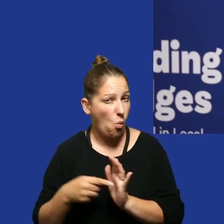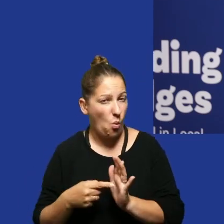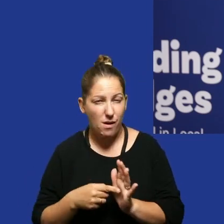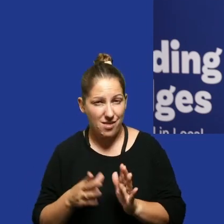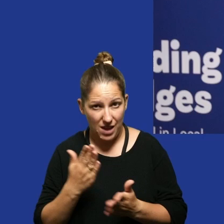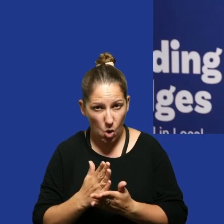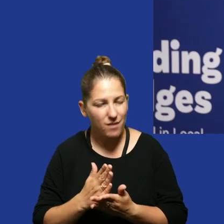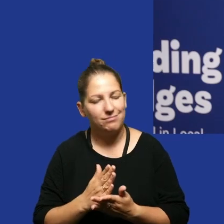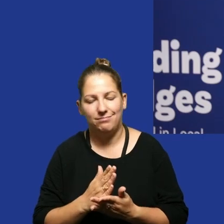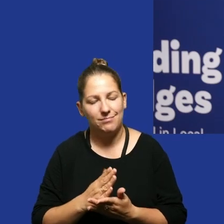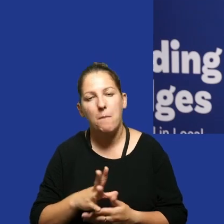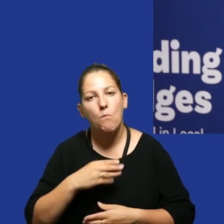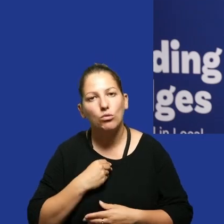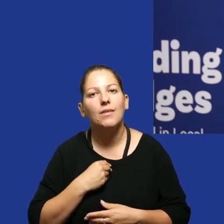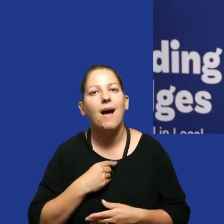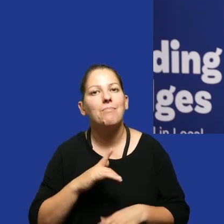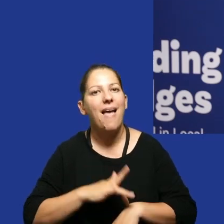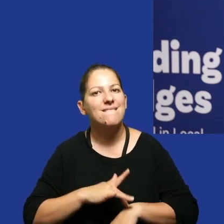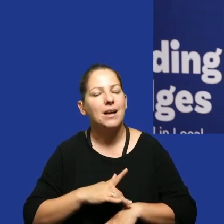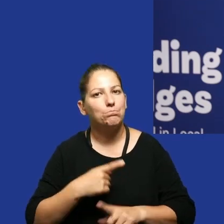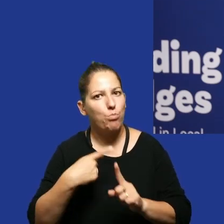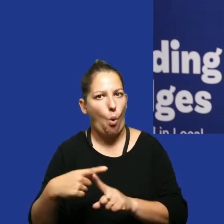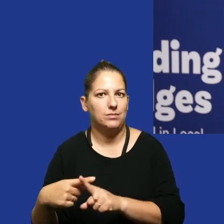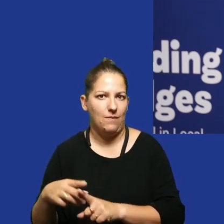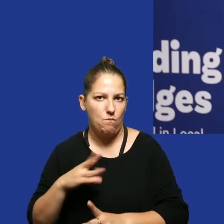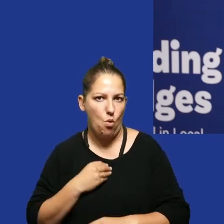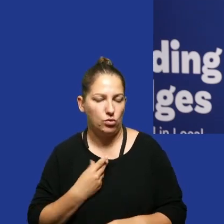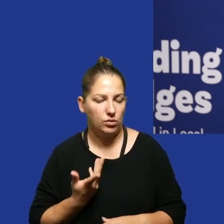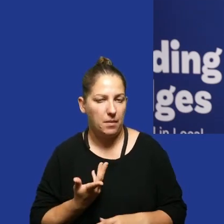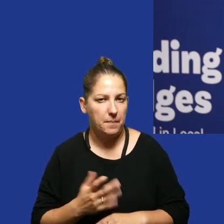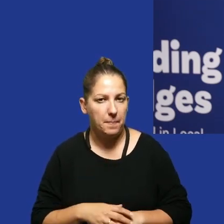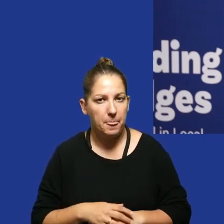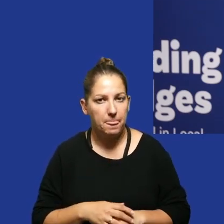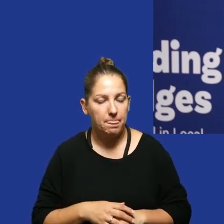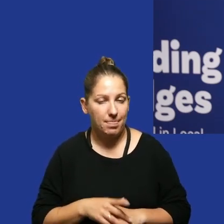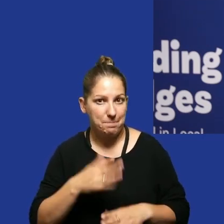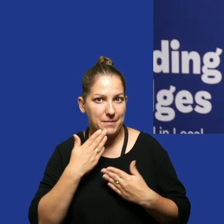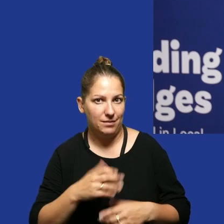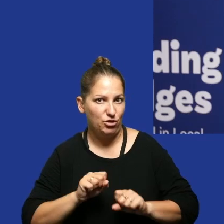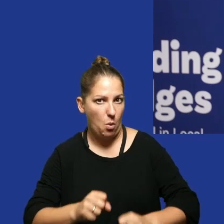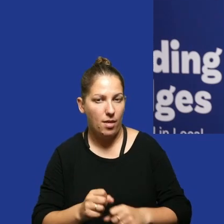to, żeby pokazać, że może być wymierny efekt pozytywny takich działań.